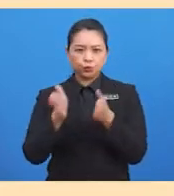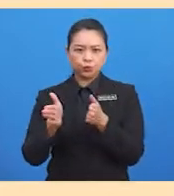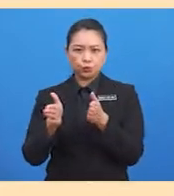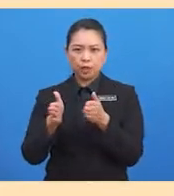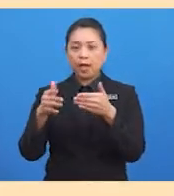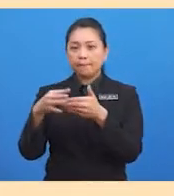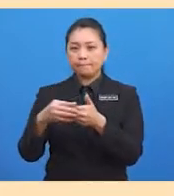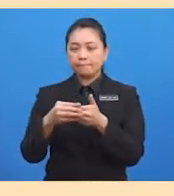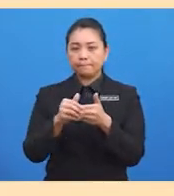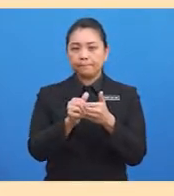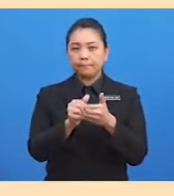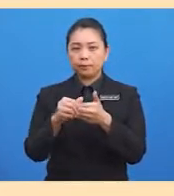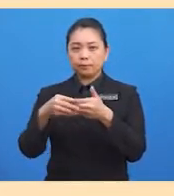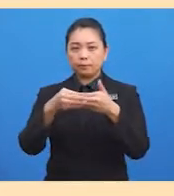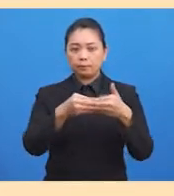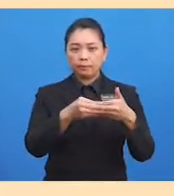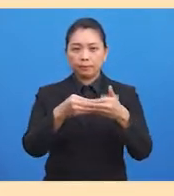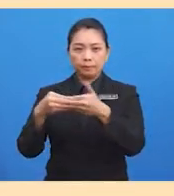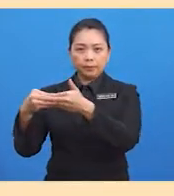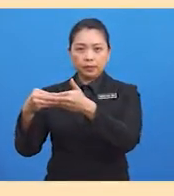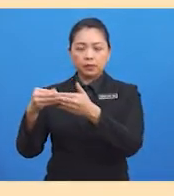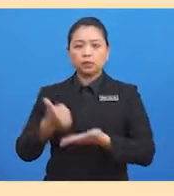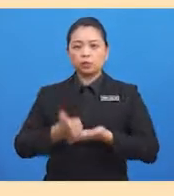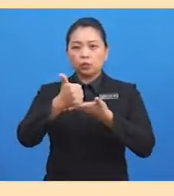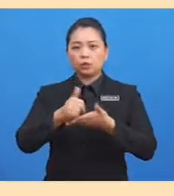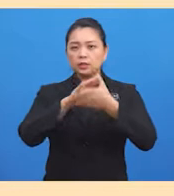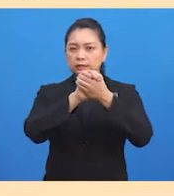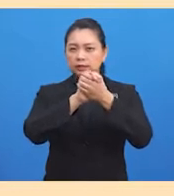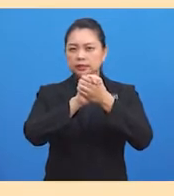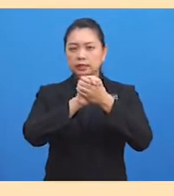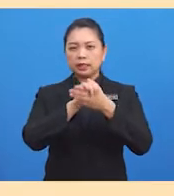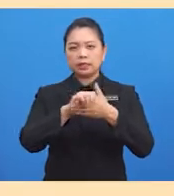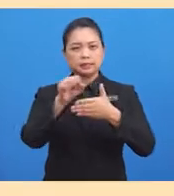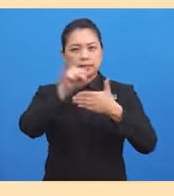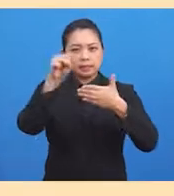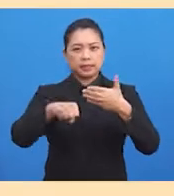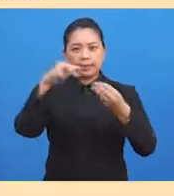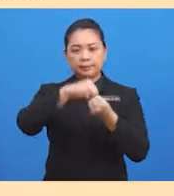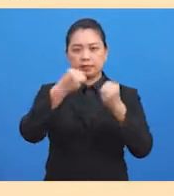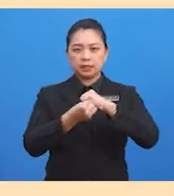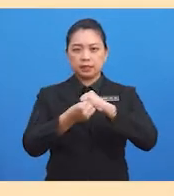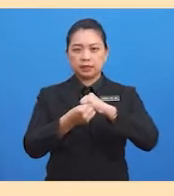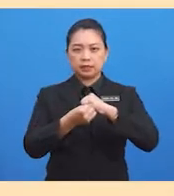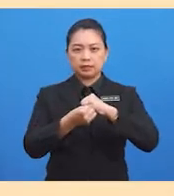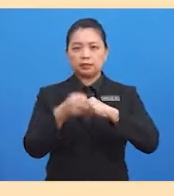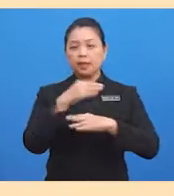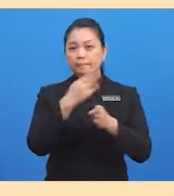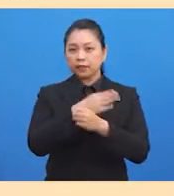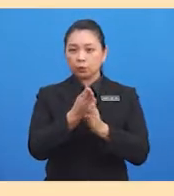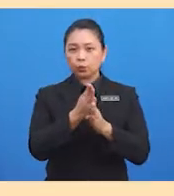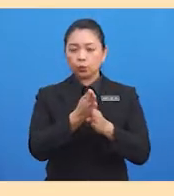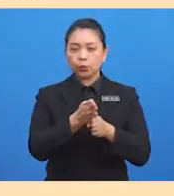menyelesaikan masalah yang berlaku dan membentuk aturan kehidupan yang perlu